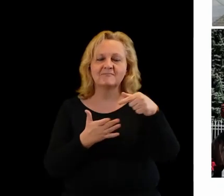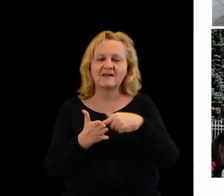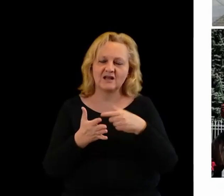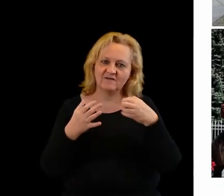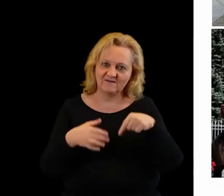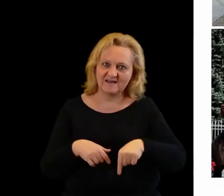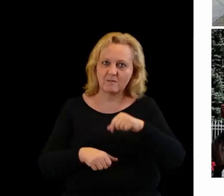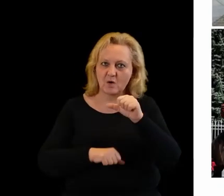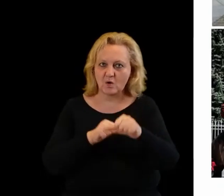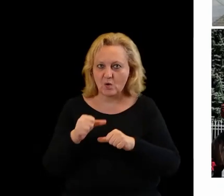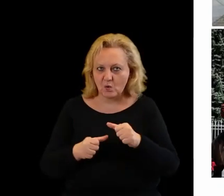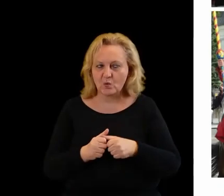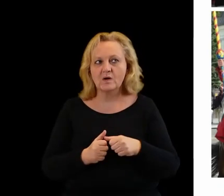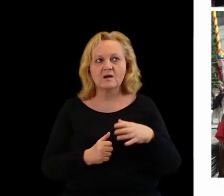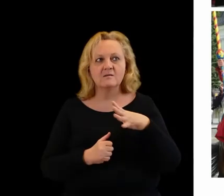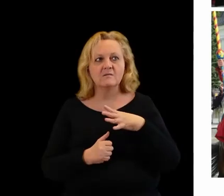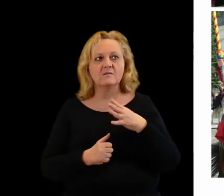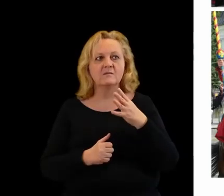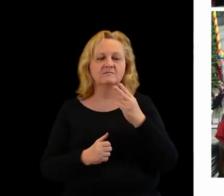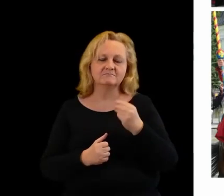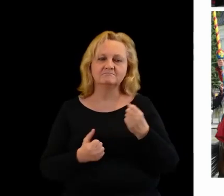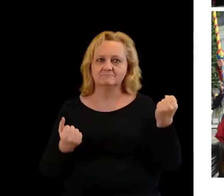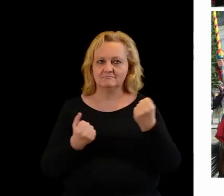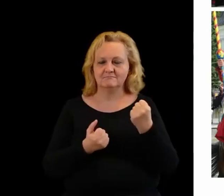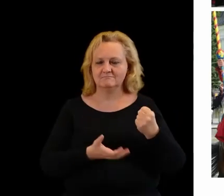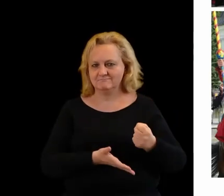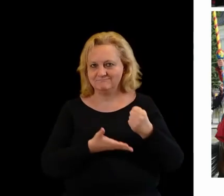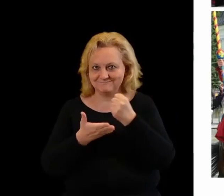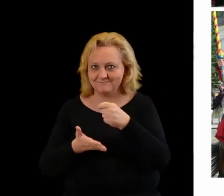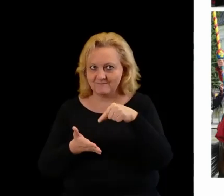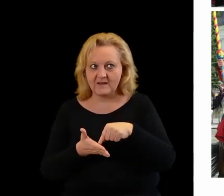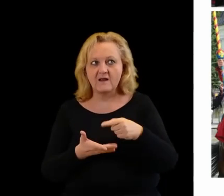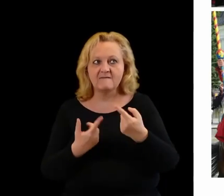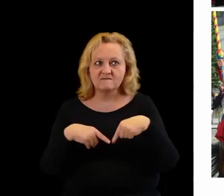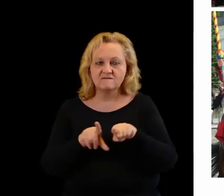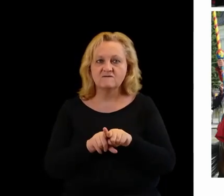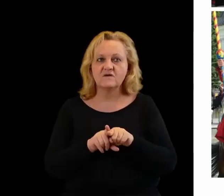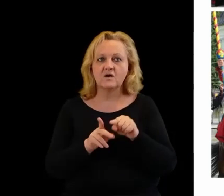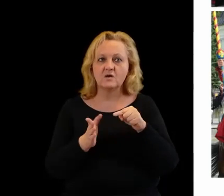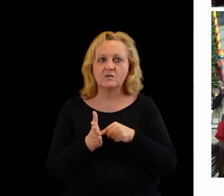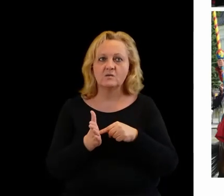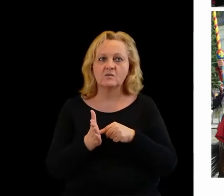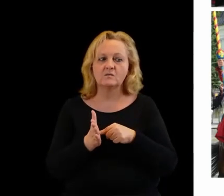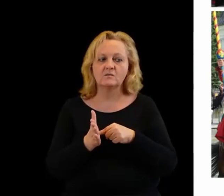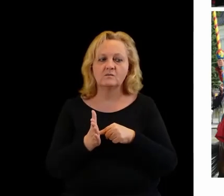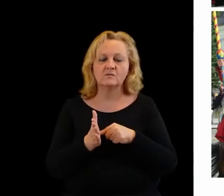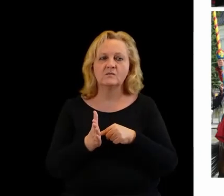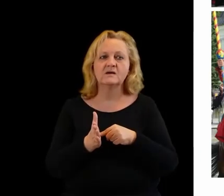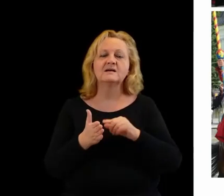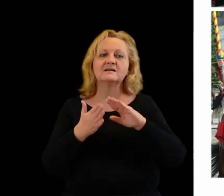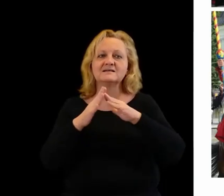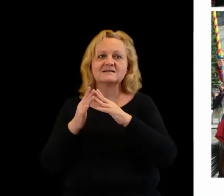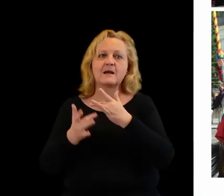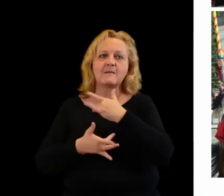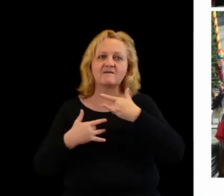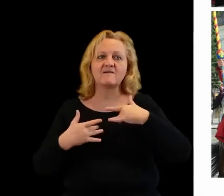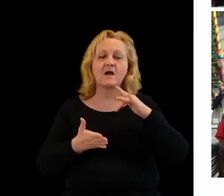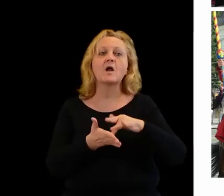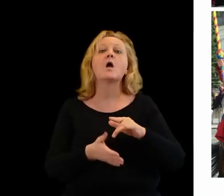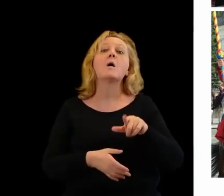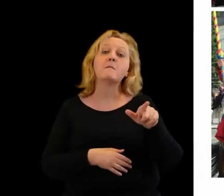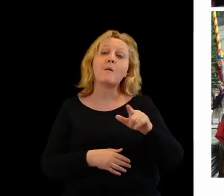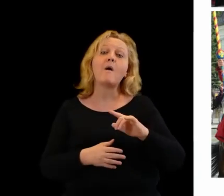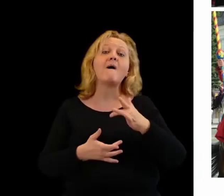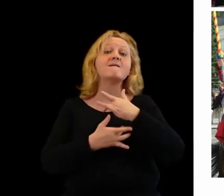przywoływało postać fundatora i wykonawców najpiękniejszych barokowych zabytków w Węgrowie, bo Węgrów jest